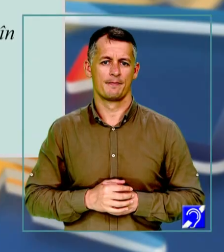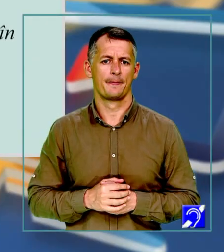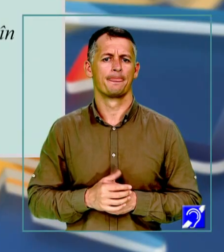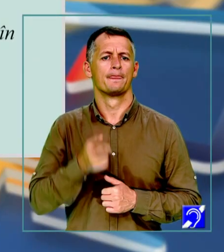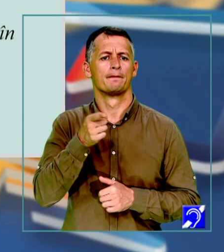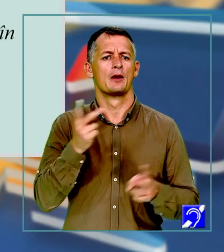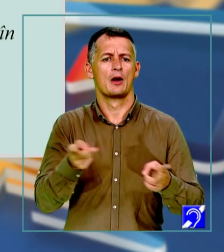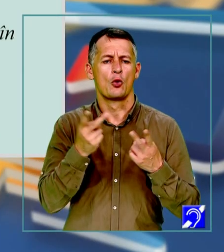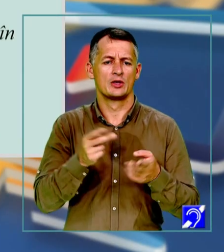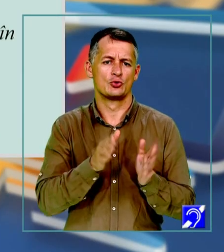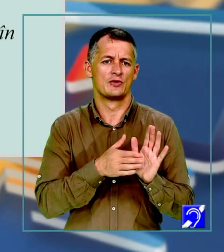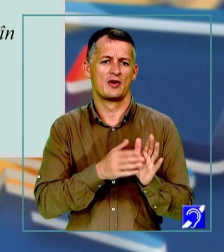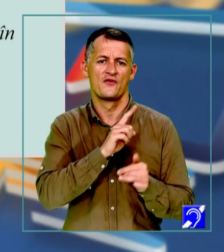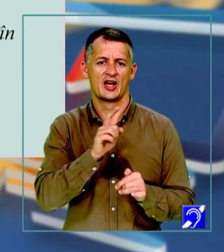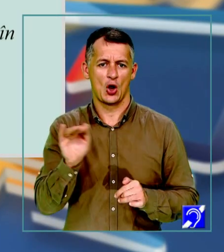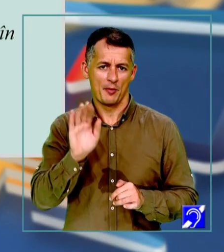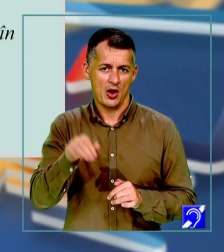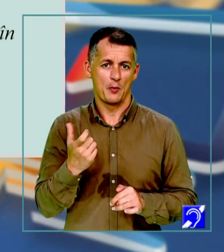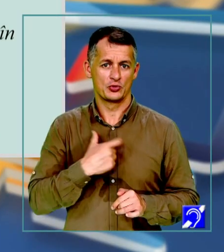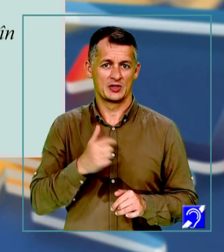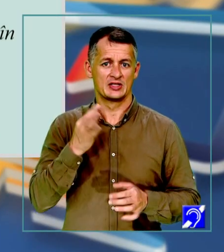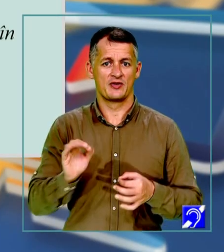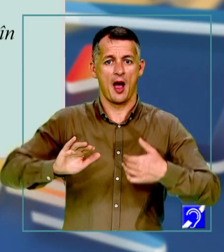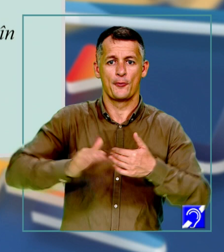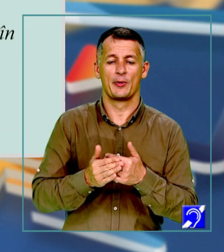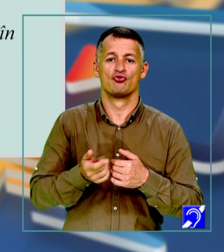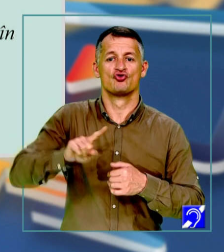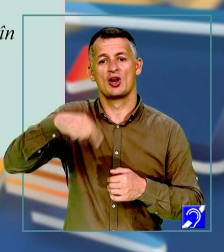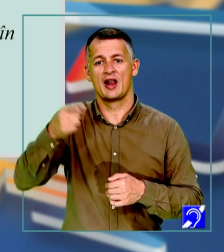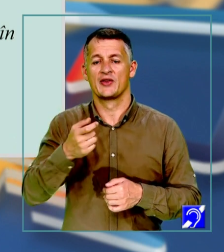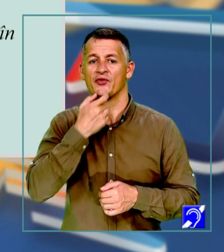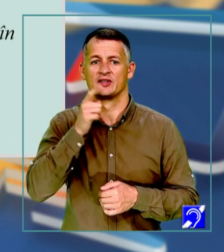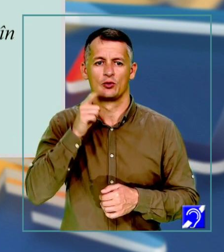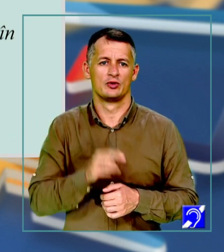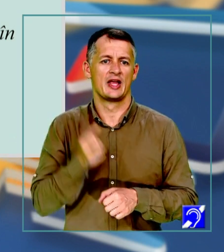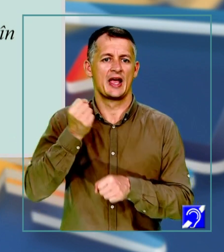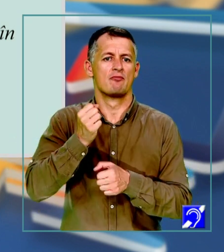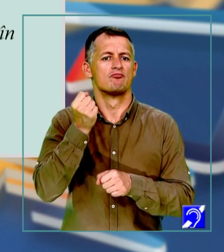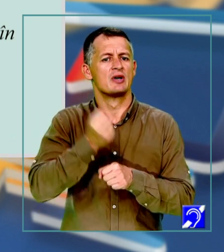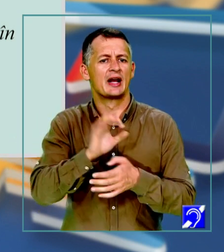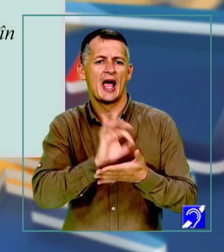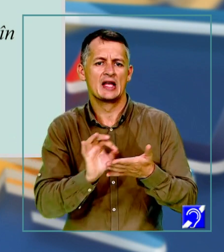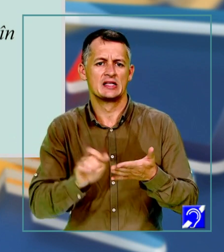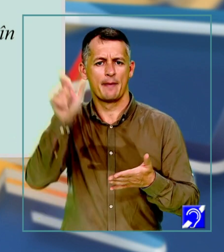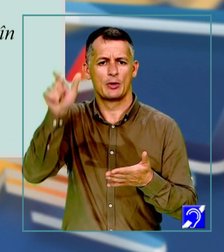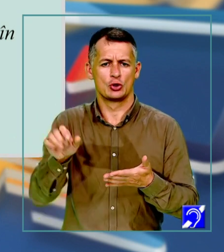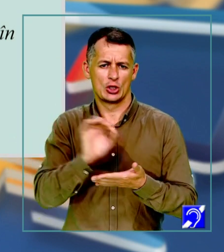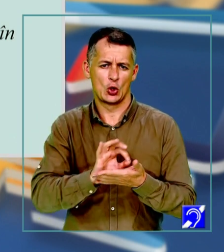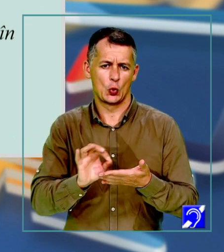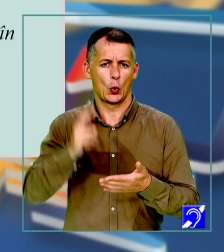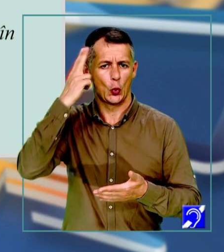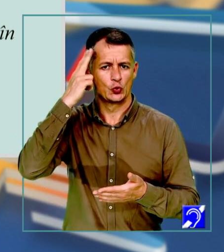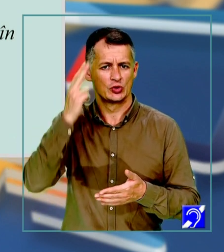textul? Fiecare copil are șansa de a fi aproape de celălalt de vârsta lui, de creațiile compozitorilor renumiți, să asculte un sunet cu tot